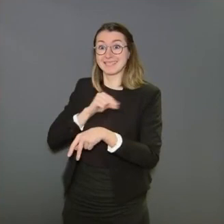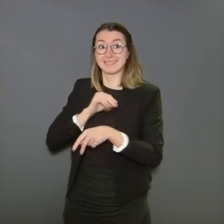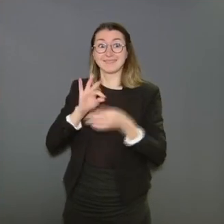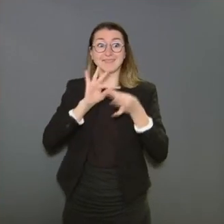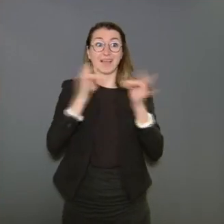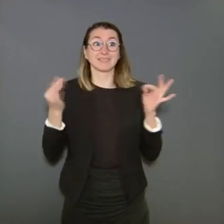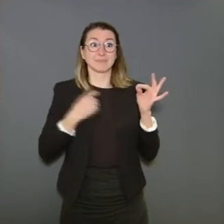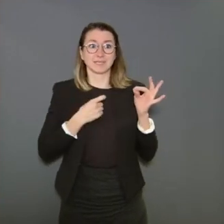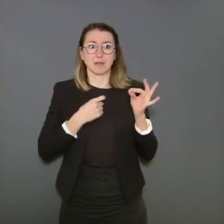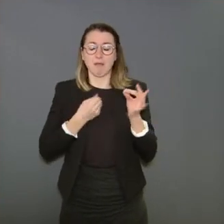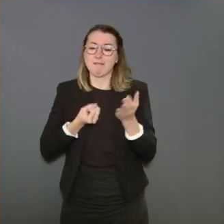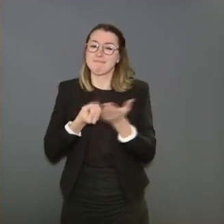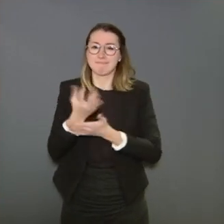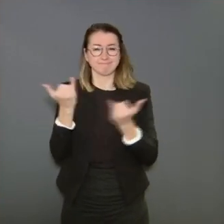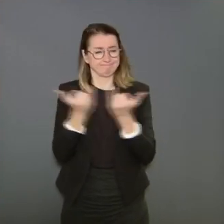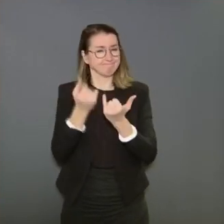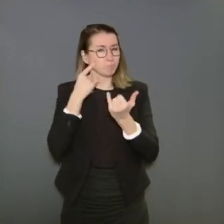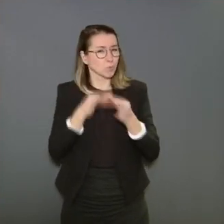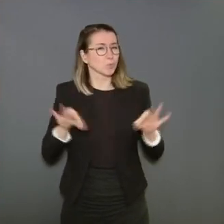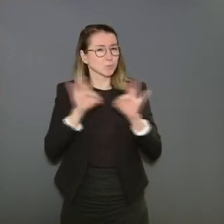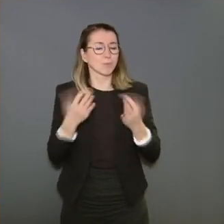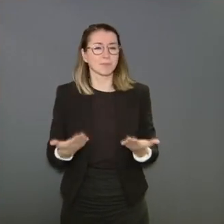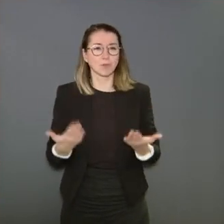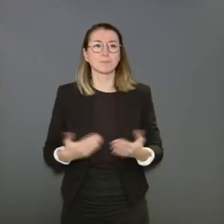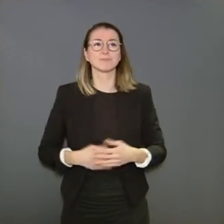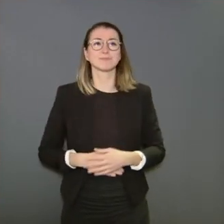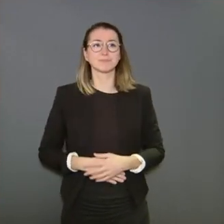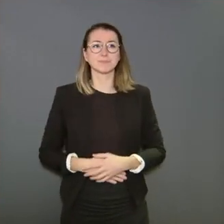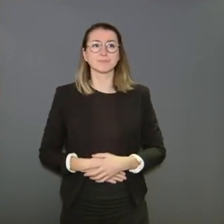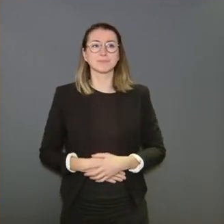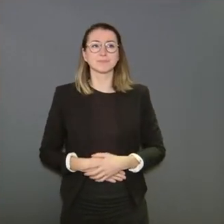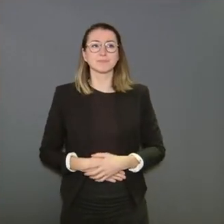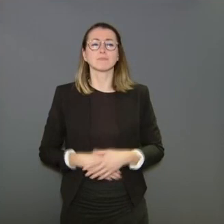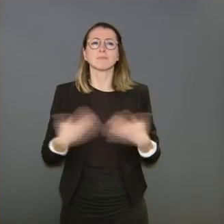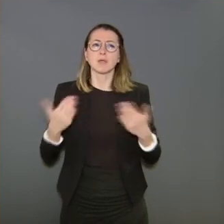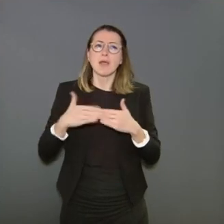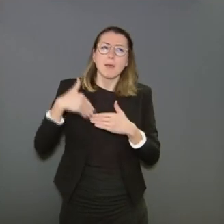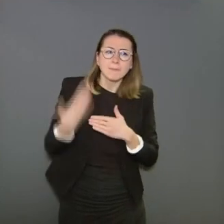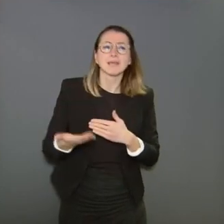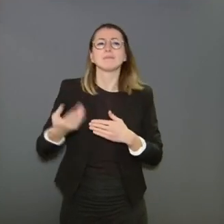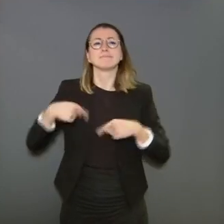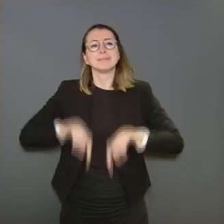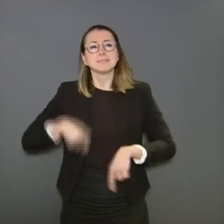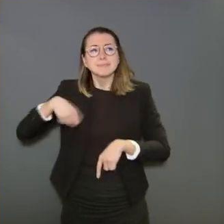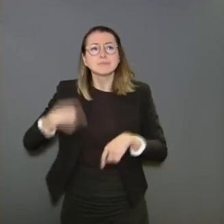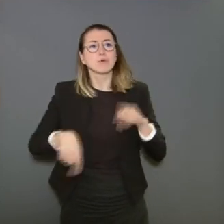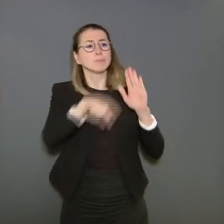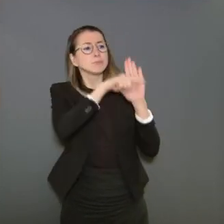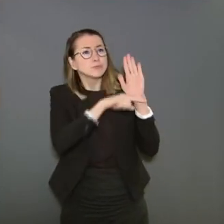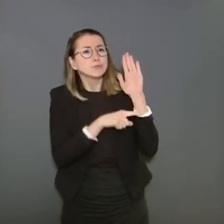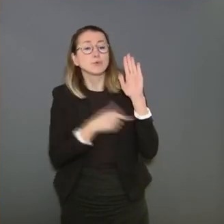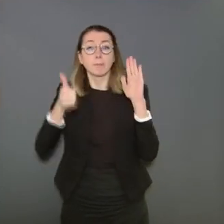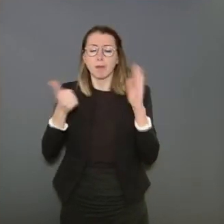'abord le mot au ministre président pour vous détailler les mesures qui ont été décidées hier, qui sont la prolongation